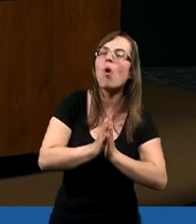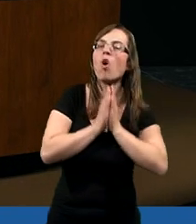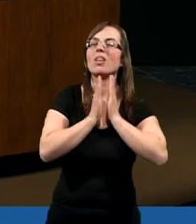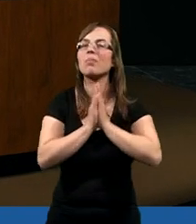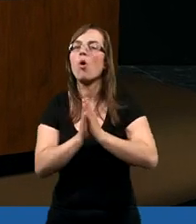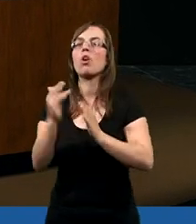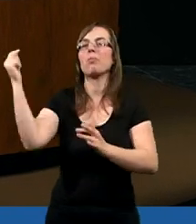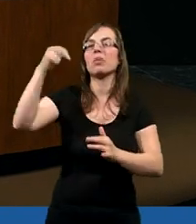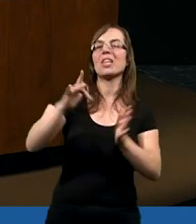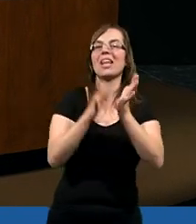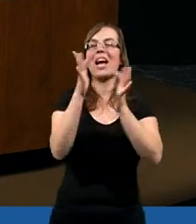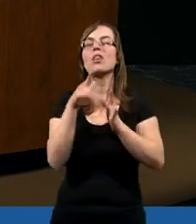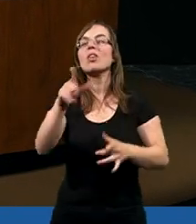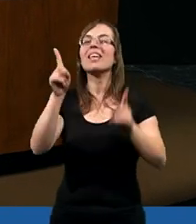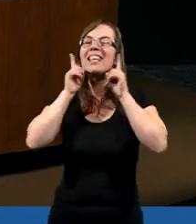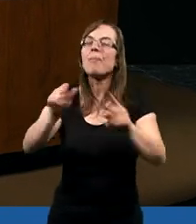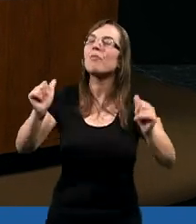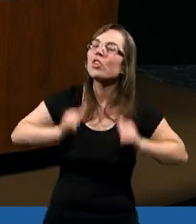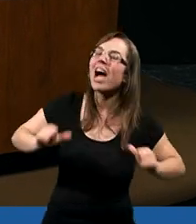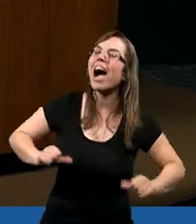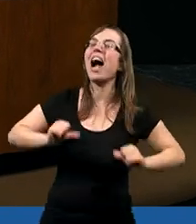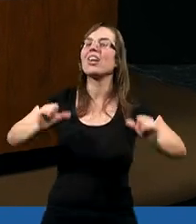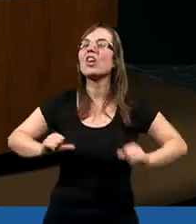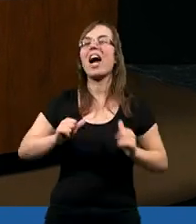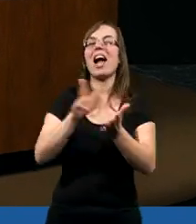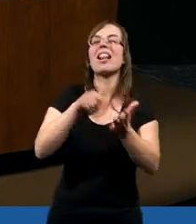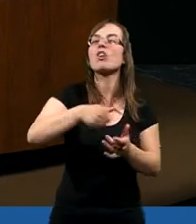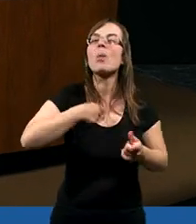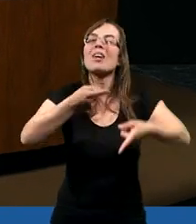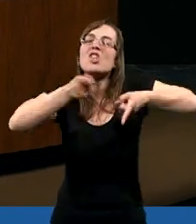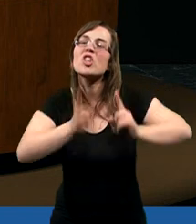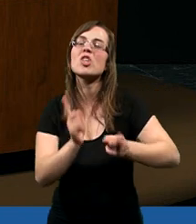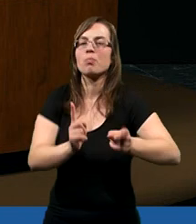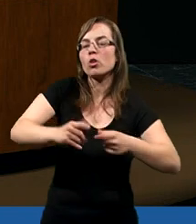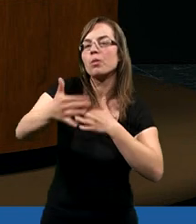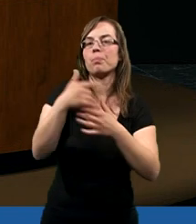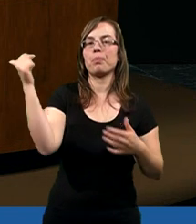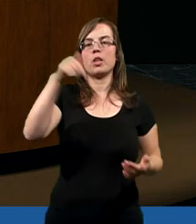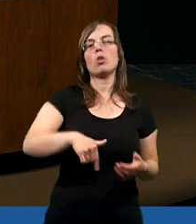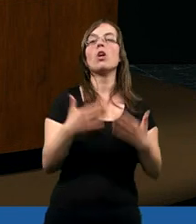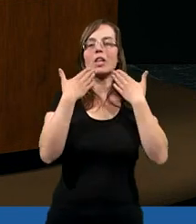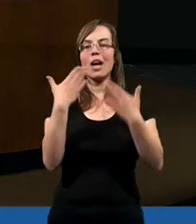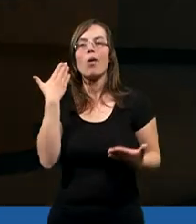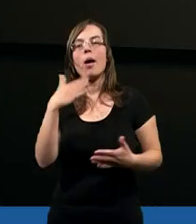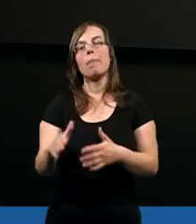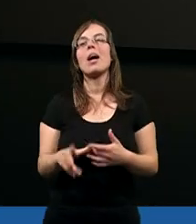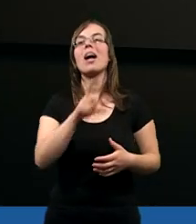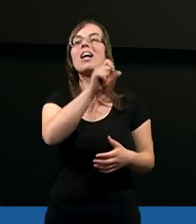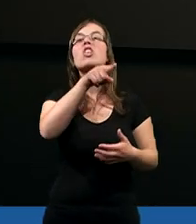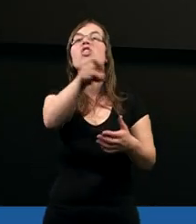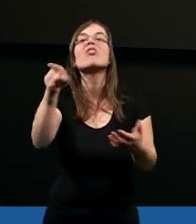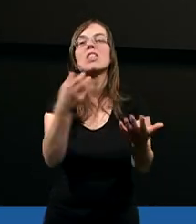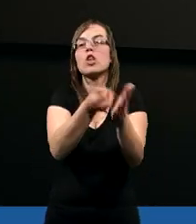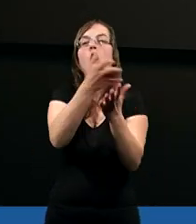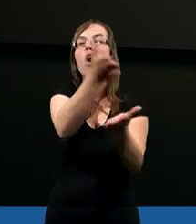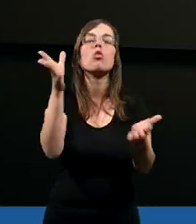o przyjście Jezusa i oni naprawdę czekali na to, że to nastąpi jak najszybciej. Dziękuję bardzo. A Ty,